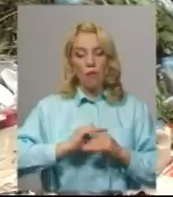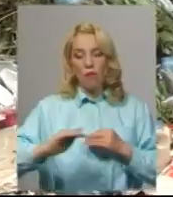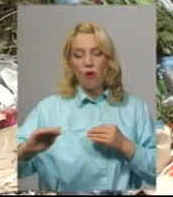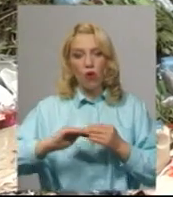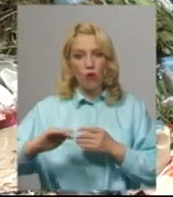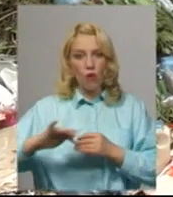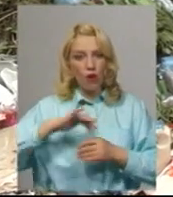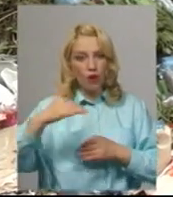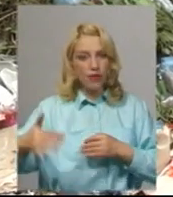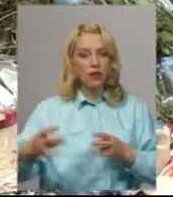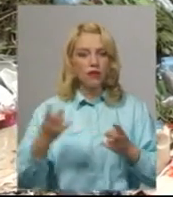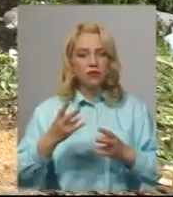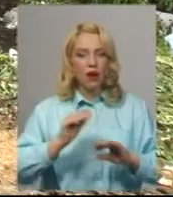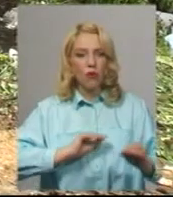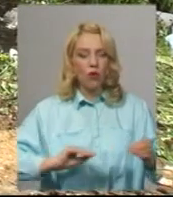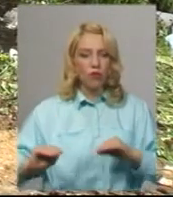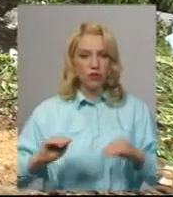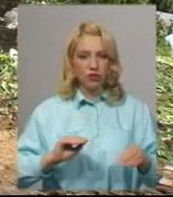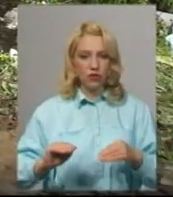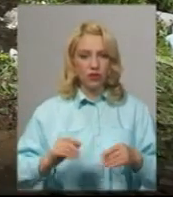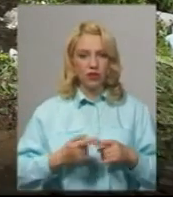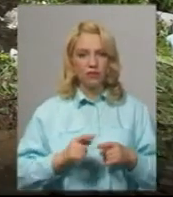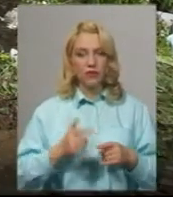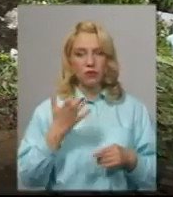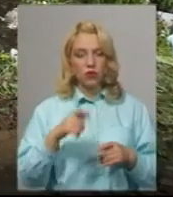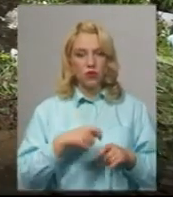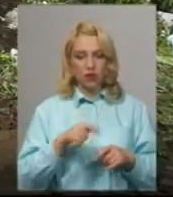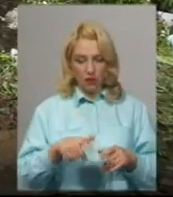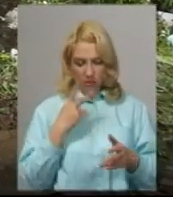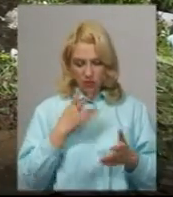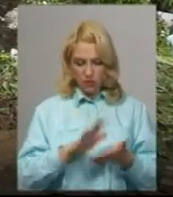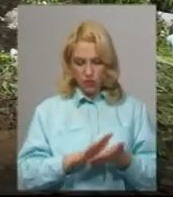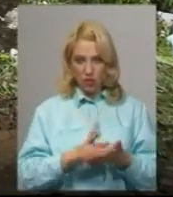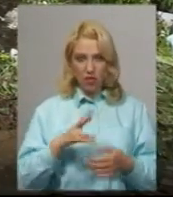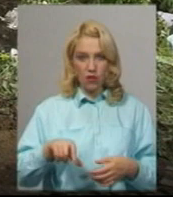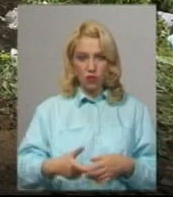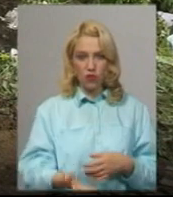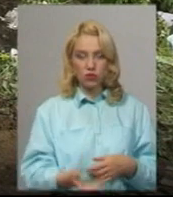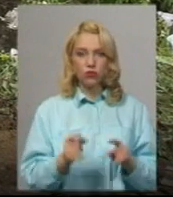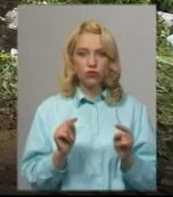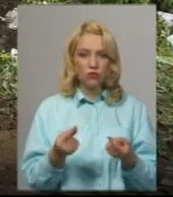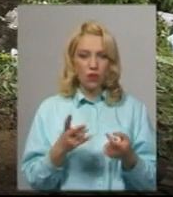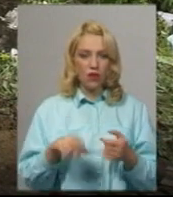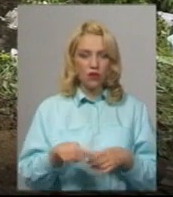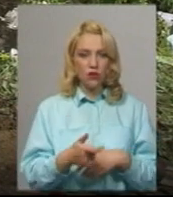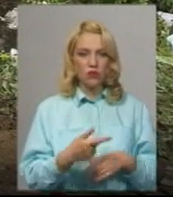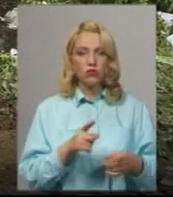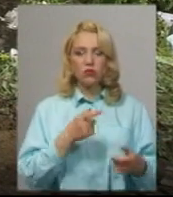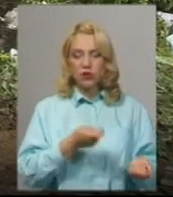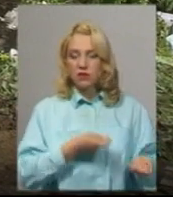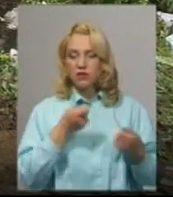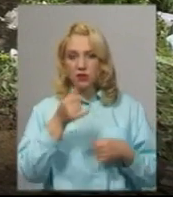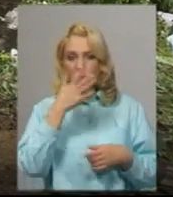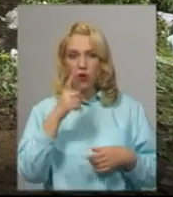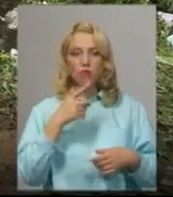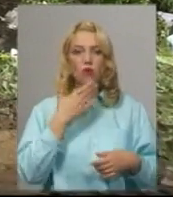далі на полігон, метрів п'ятьсот не є десь до того полігону, але мусор тут лежить на дорозі. А чого лежить на дорозі, бо не завезти його не можуть. А завезти